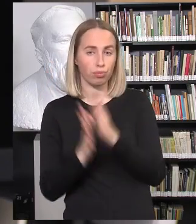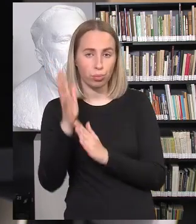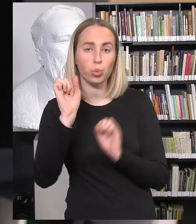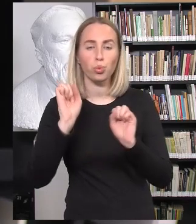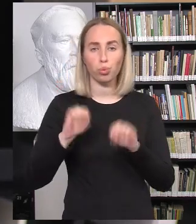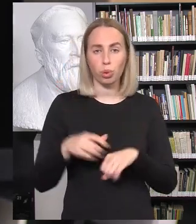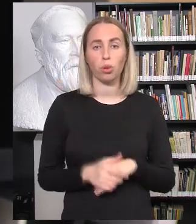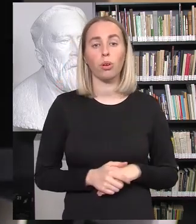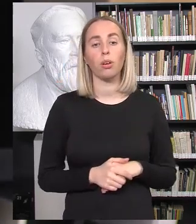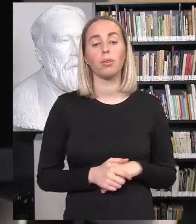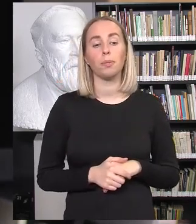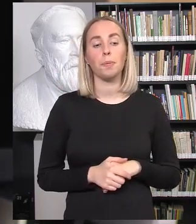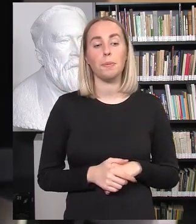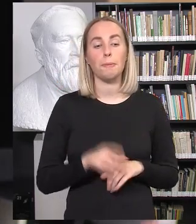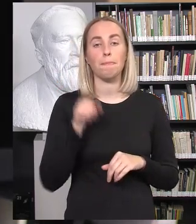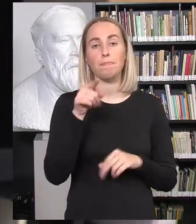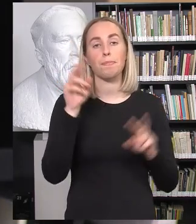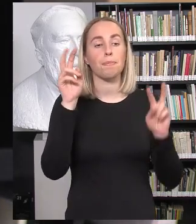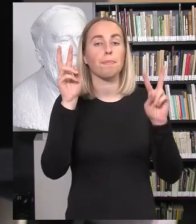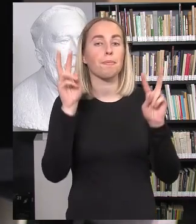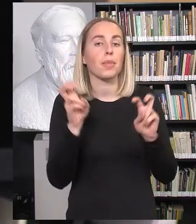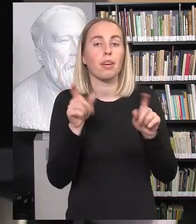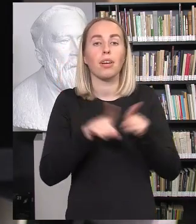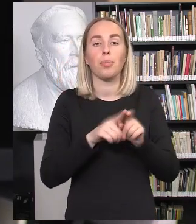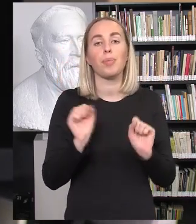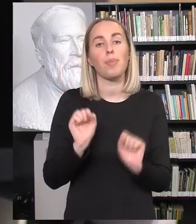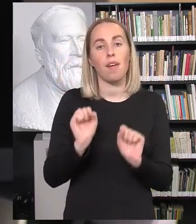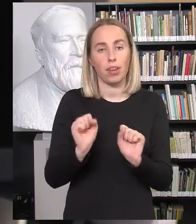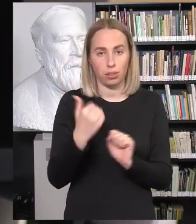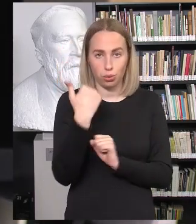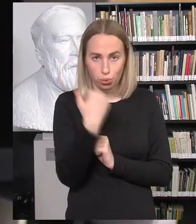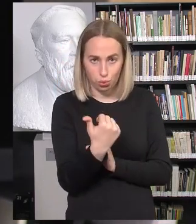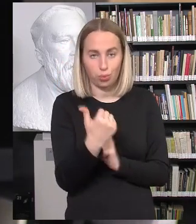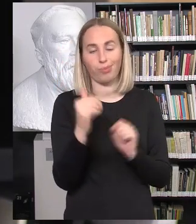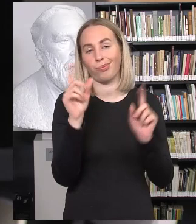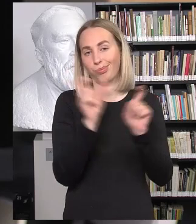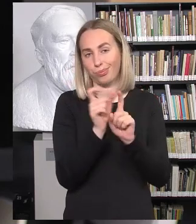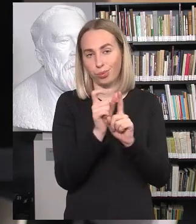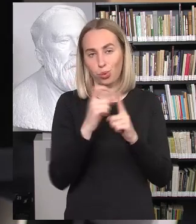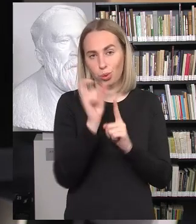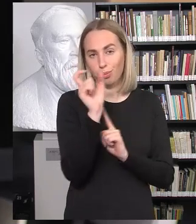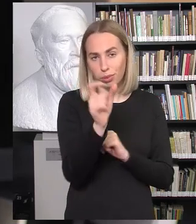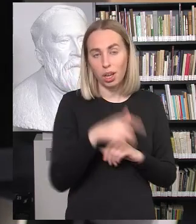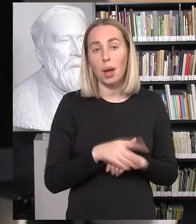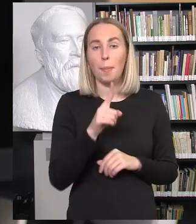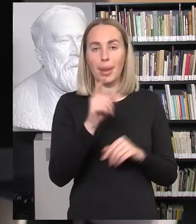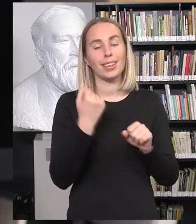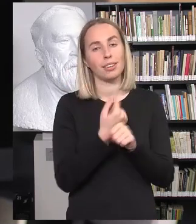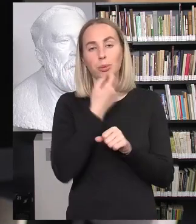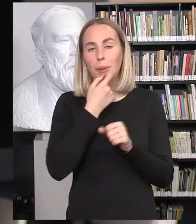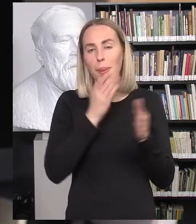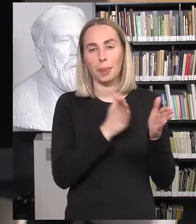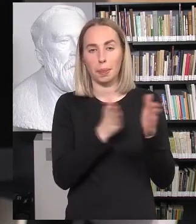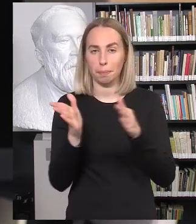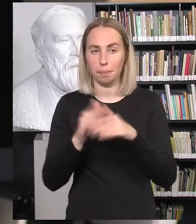Mes tai vadinam, na, pakišam, aš taip sakau, po prevencijos terminu, ne, nors iš tiesų, tai truputėlį kitokia kriptis turėtų būti.